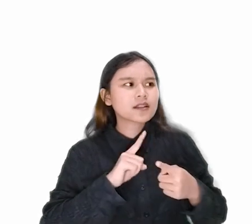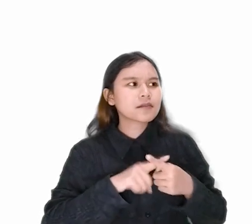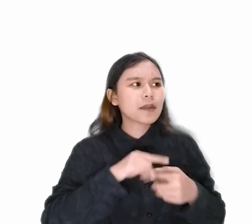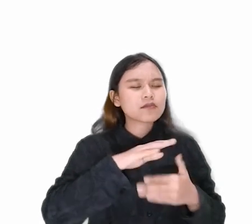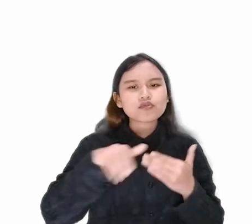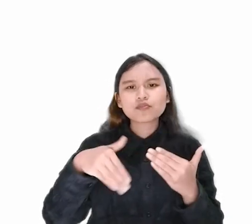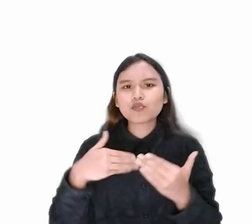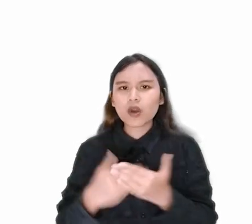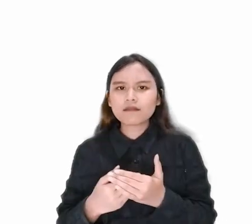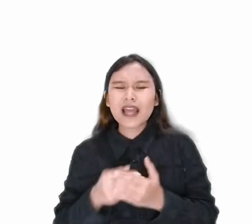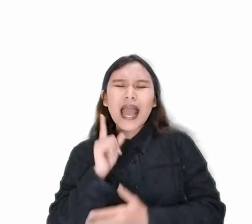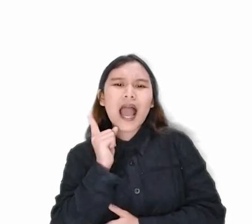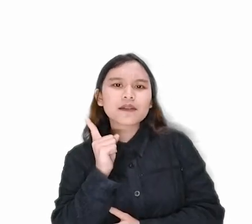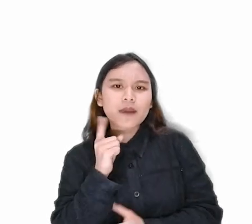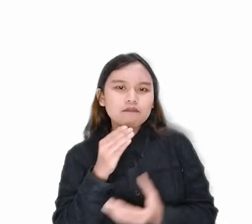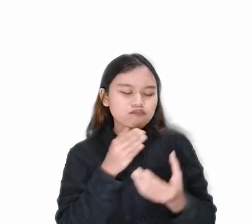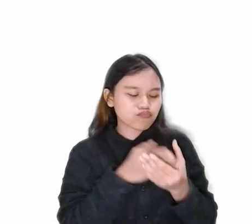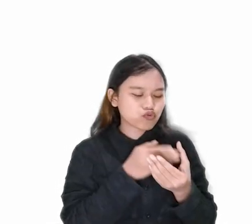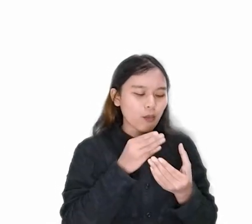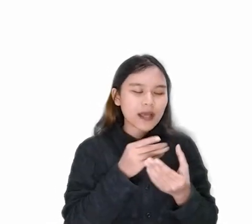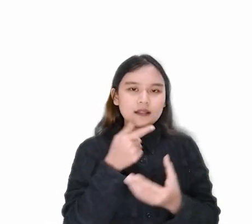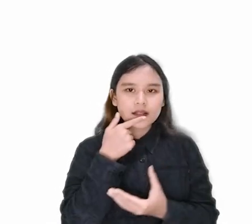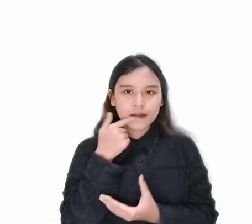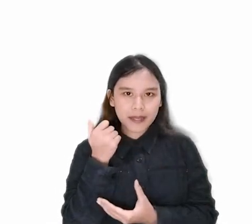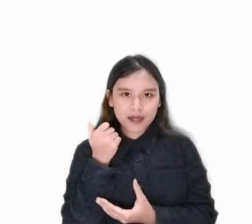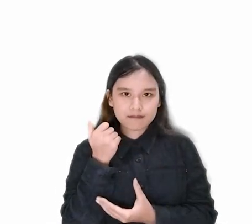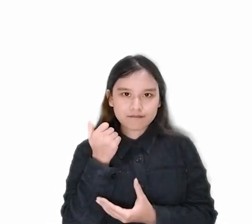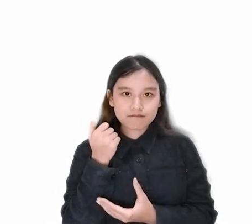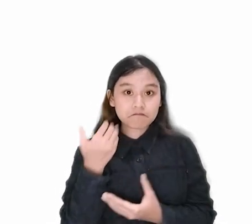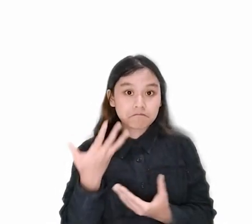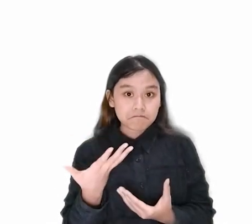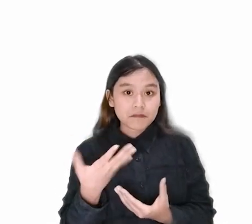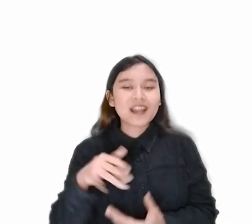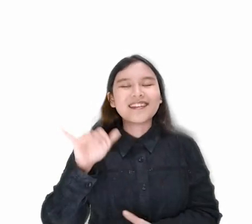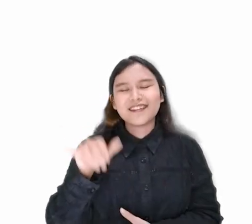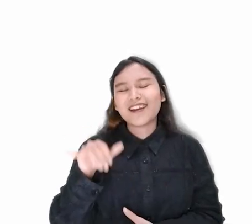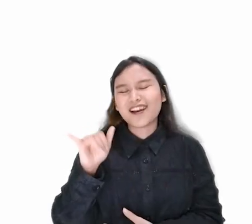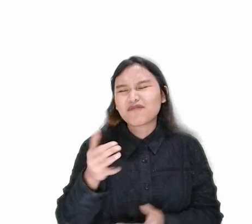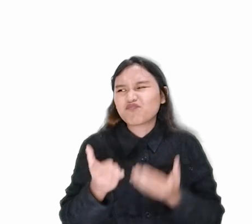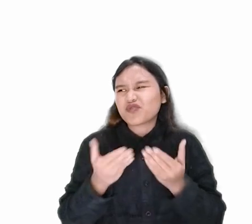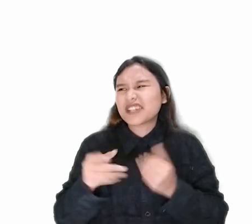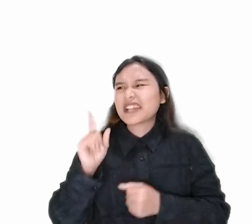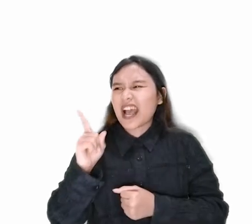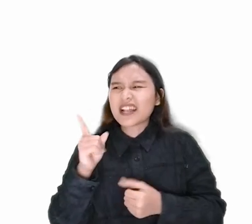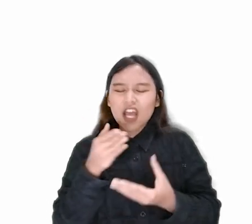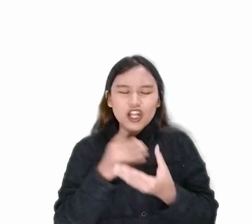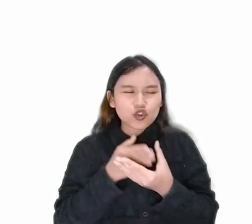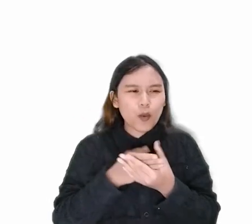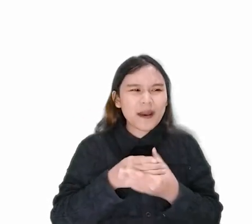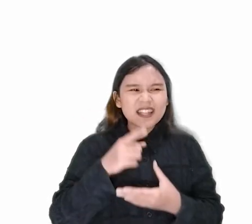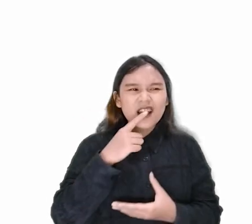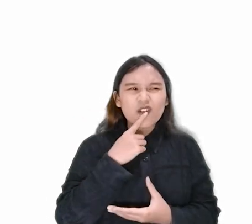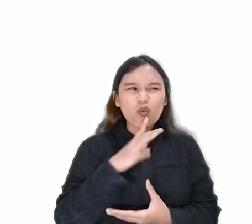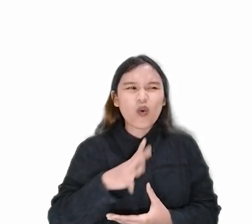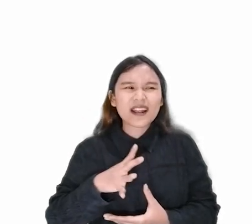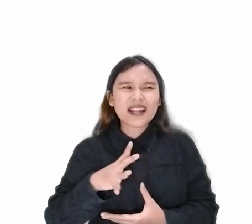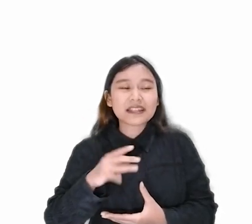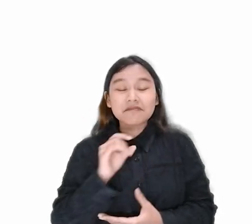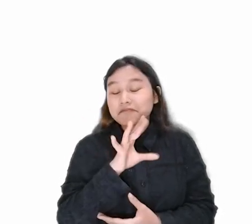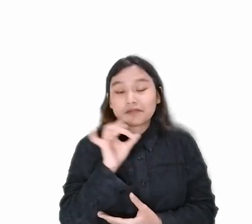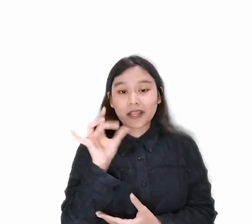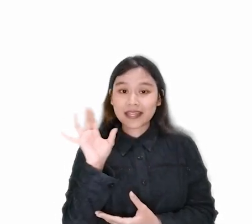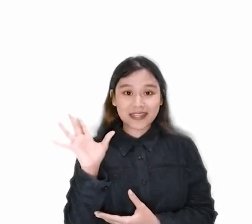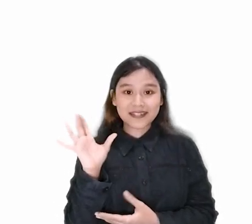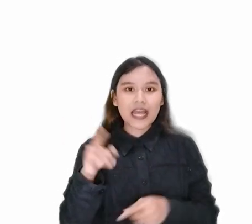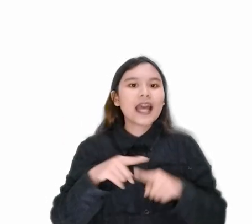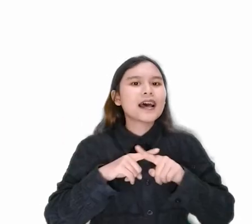mengapa tomat berwarna merah? Walaupun mungkin ada tomat yang berwarna lain